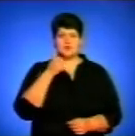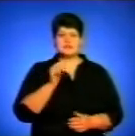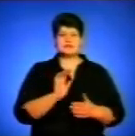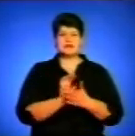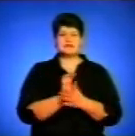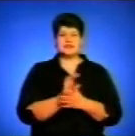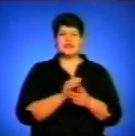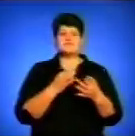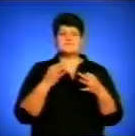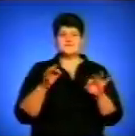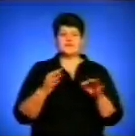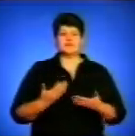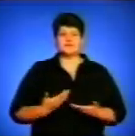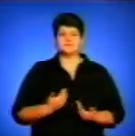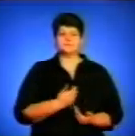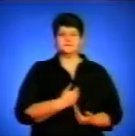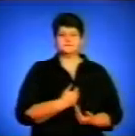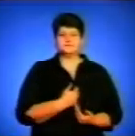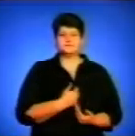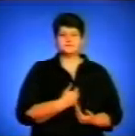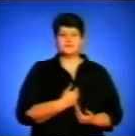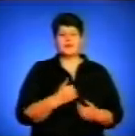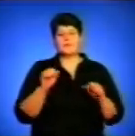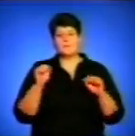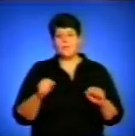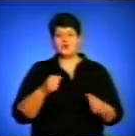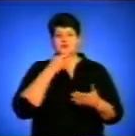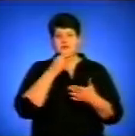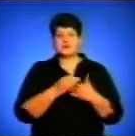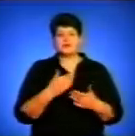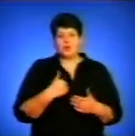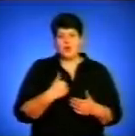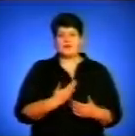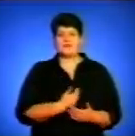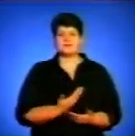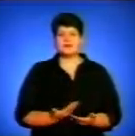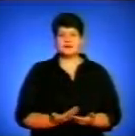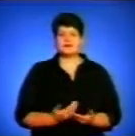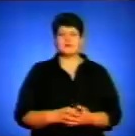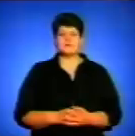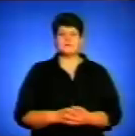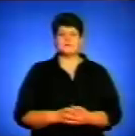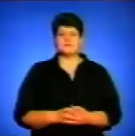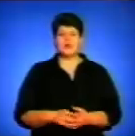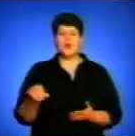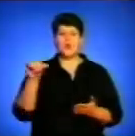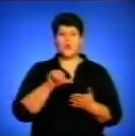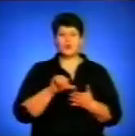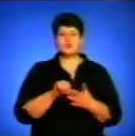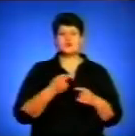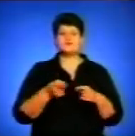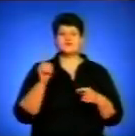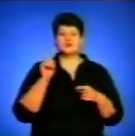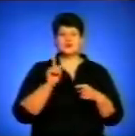життя», ну і можна сказати, і з моєї ініціативи. Участь в цьому взяв